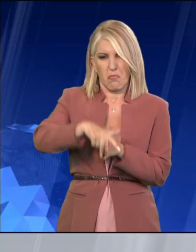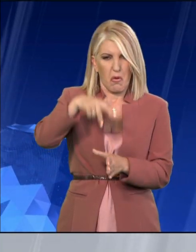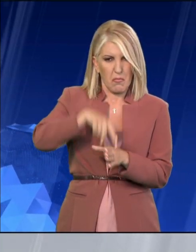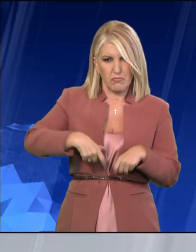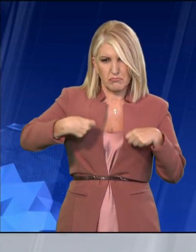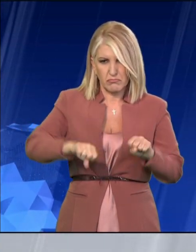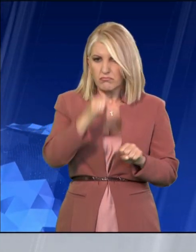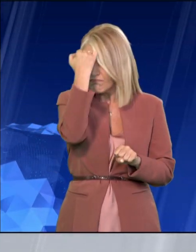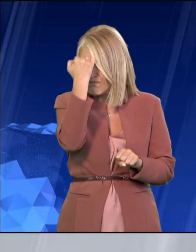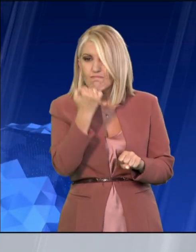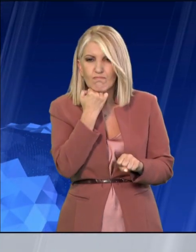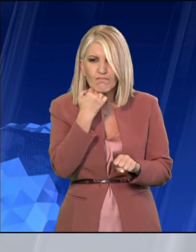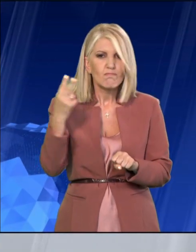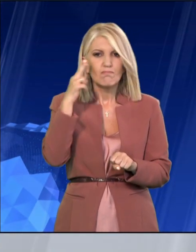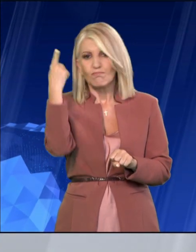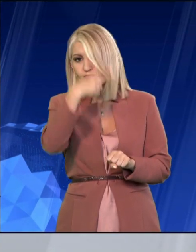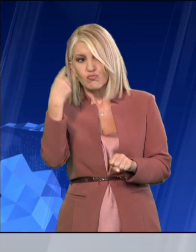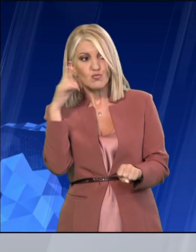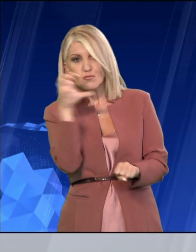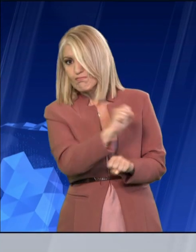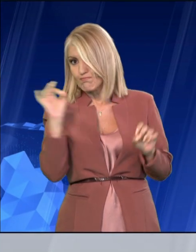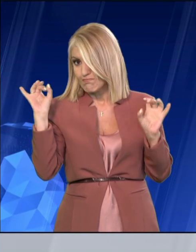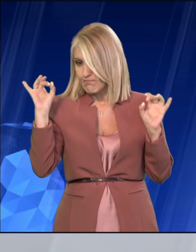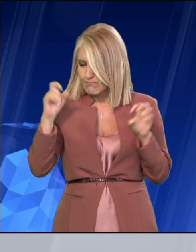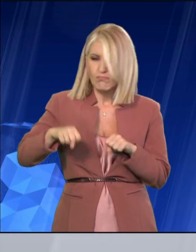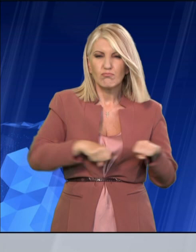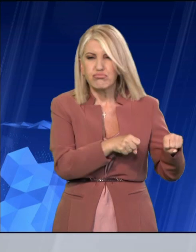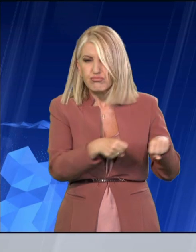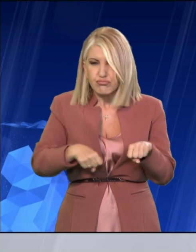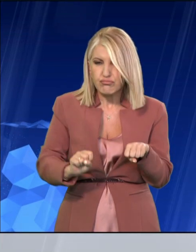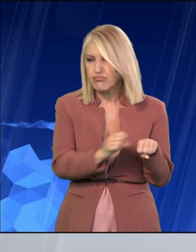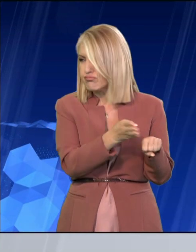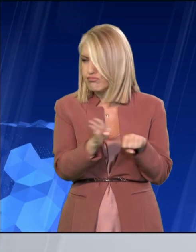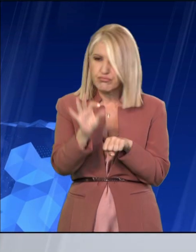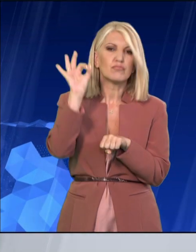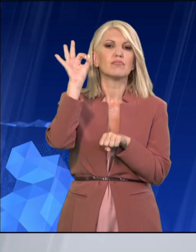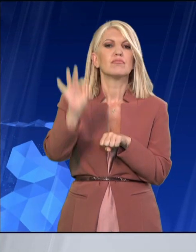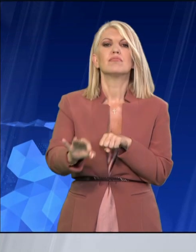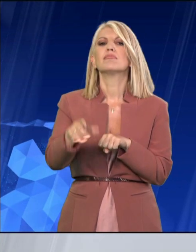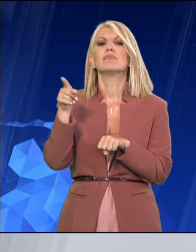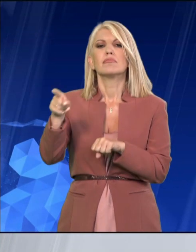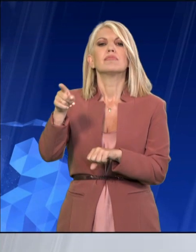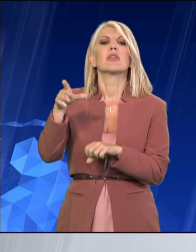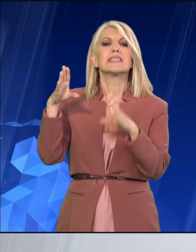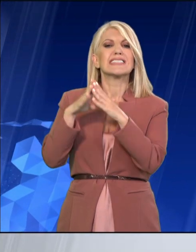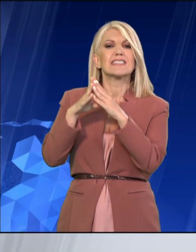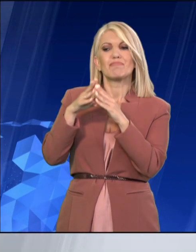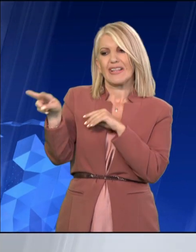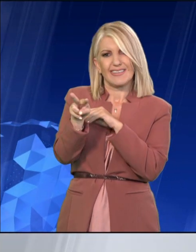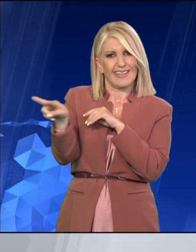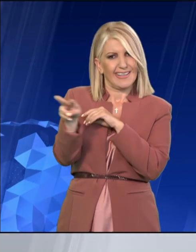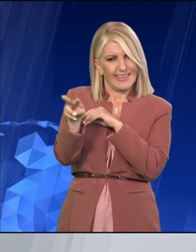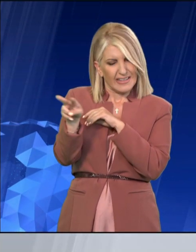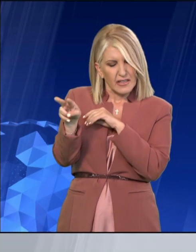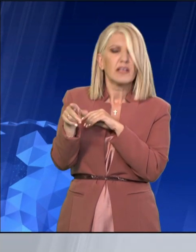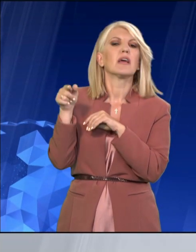Υπότιτλοι AUTHORWAVE Έφτασαν στην κατοικία που νίκιαζαν τα θύματα με καταγωγή από τη Βόρεια Μακεδονίας σε γνωστό θέρετρο